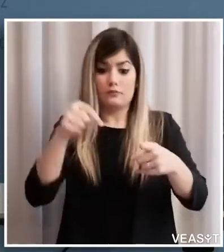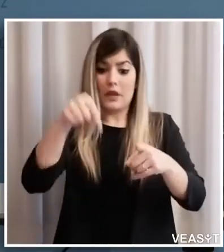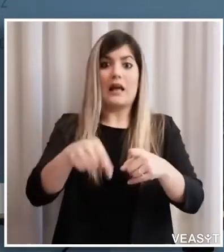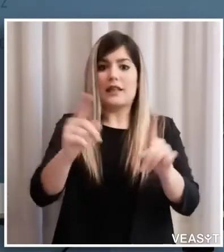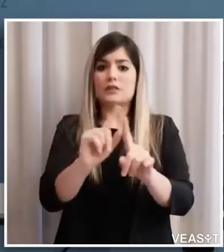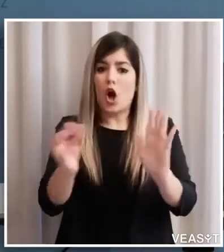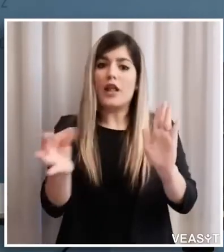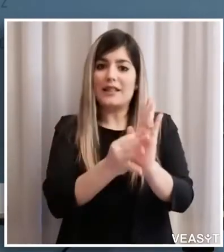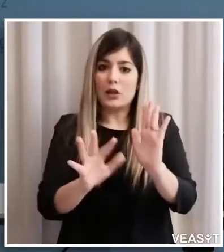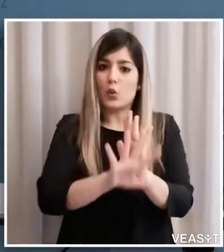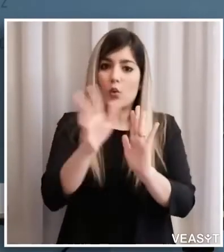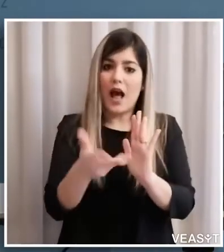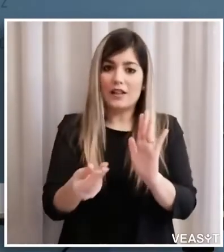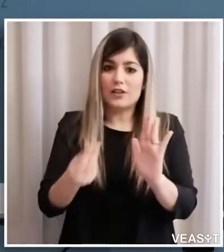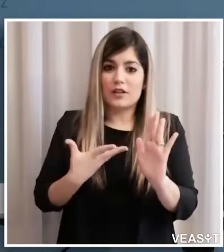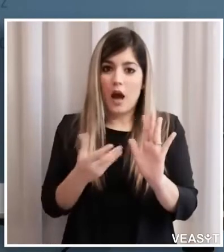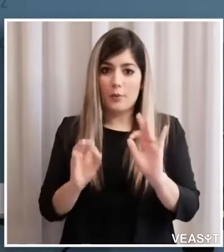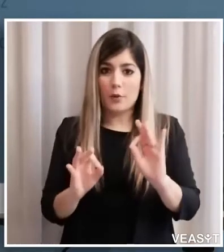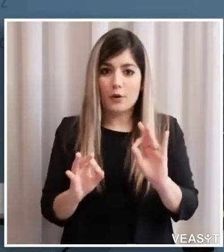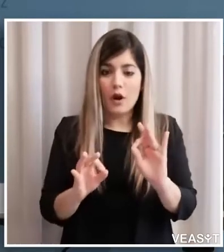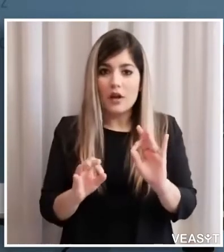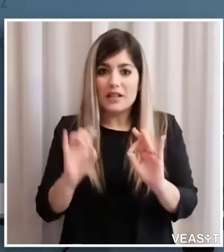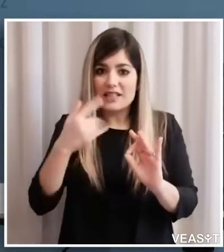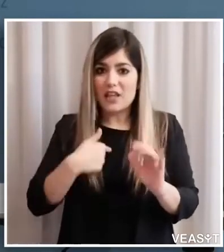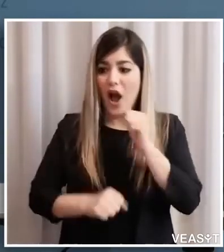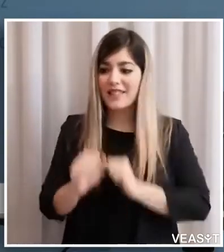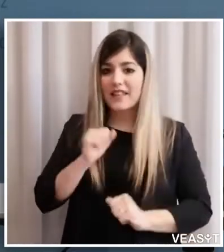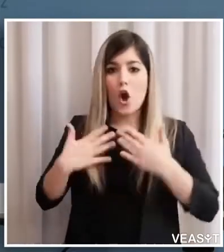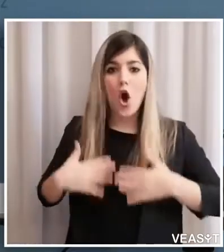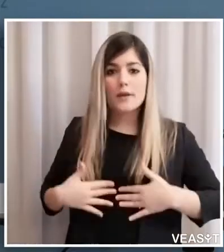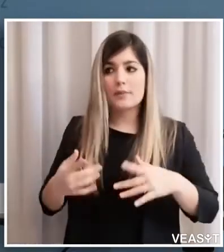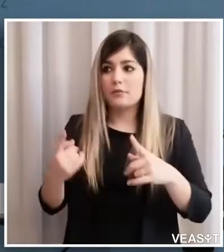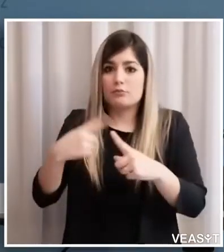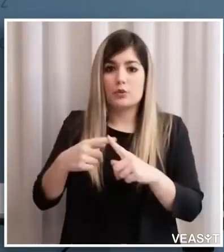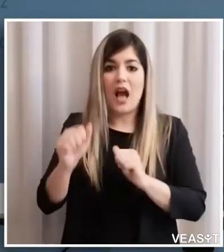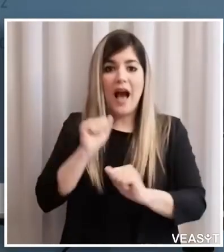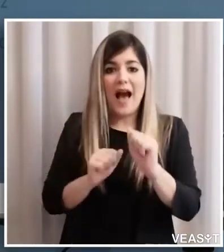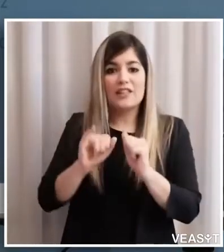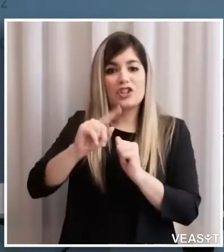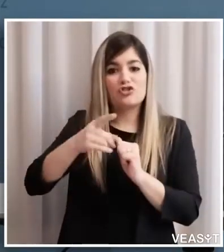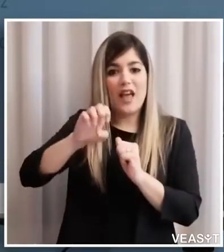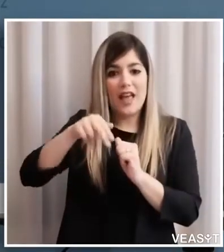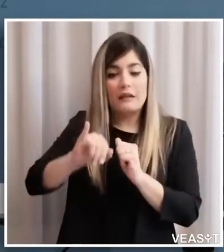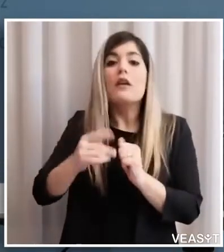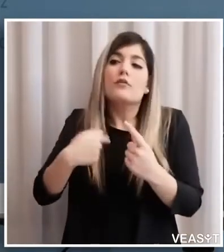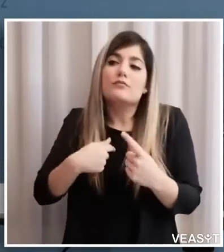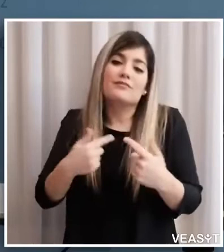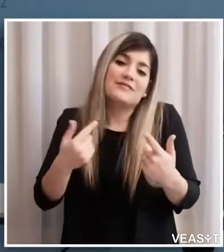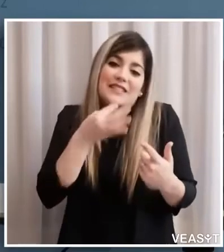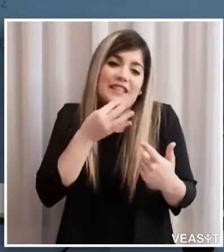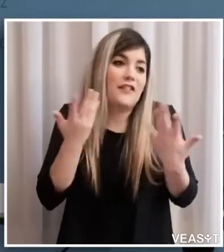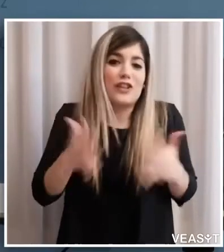collaudato perché se ho gli anticorpi se ho gli antigeni allora ho già superato una fase e questo rimane